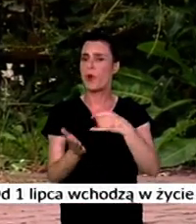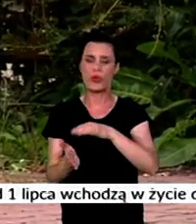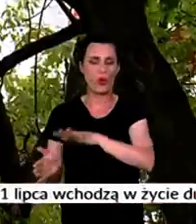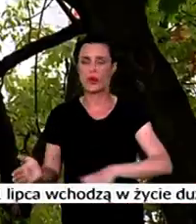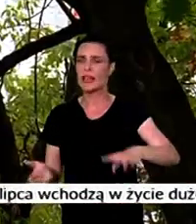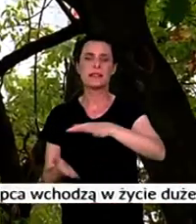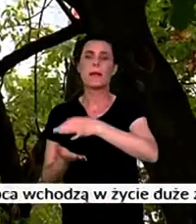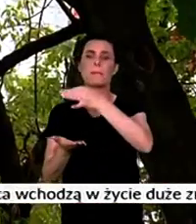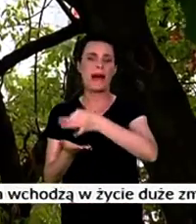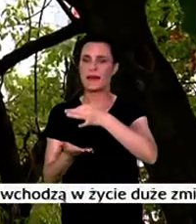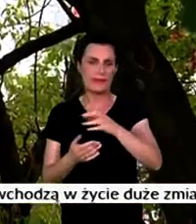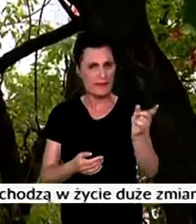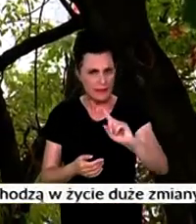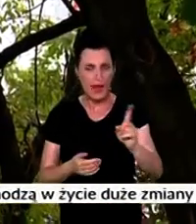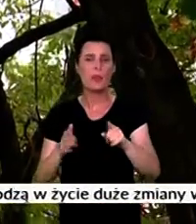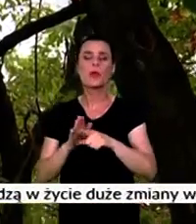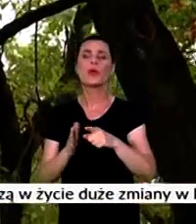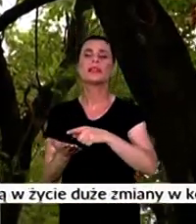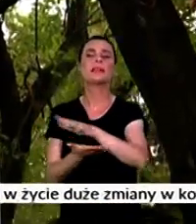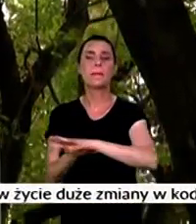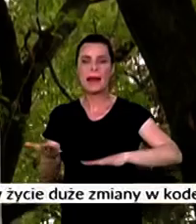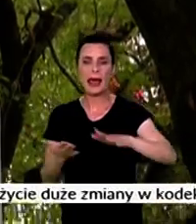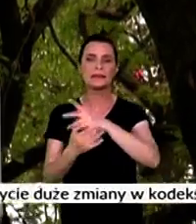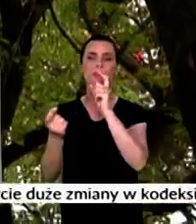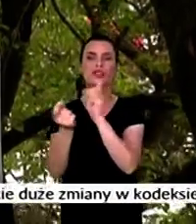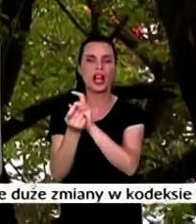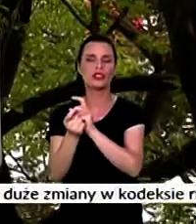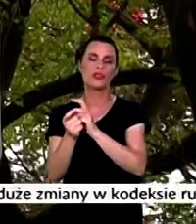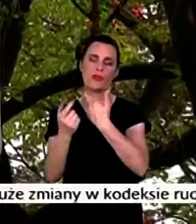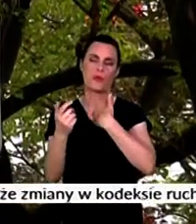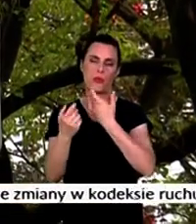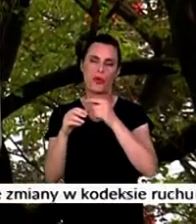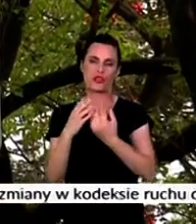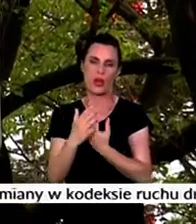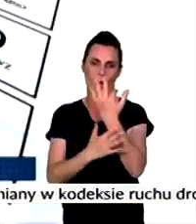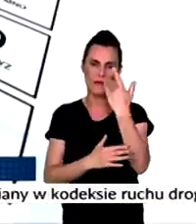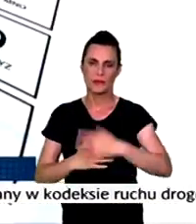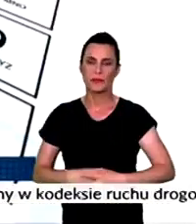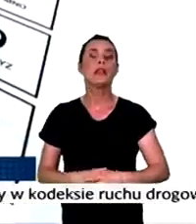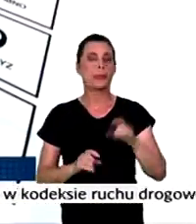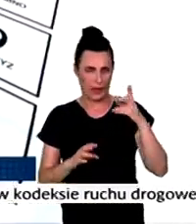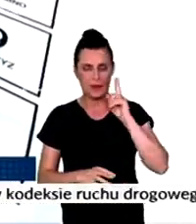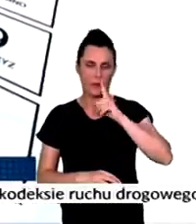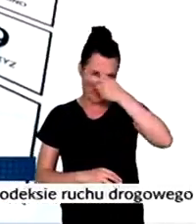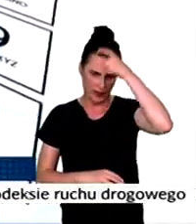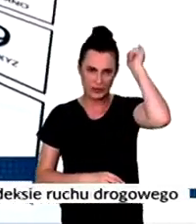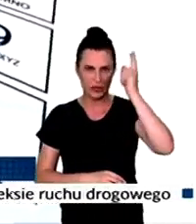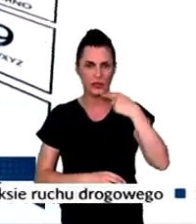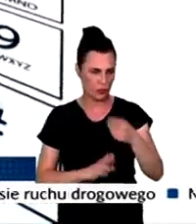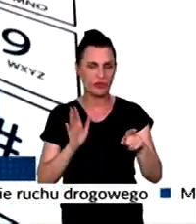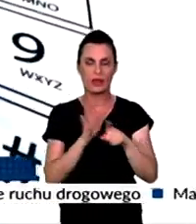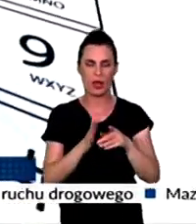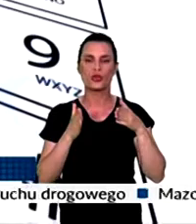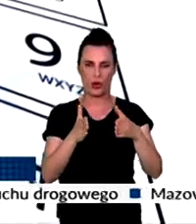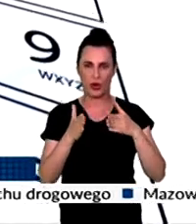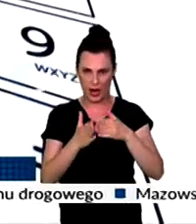plac przeciwpożarowy, co na piśmie potwierdził były burmistrz Targówka i strażacy. Jest to droga pożarowa